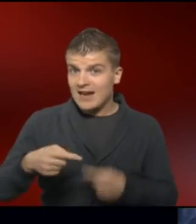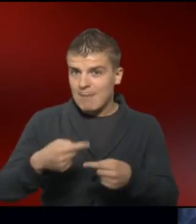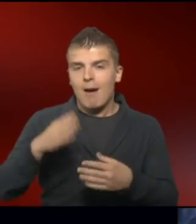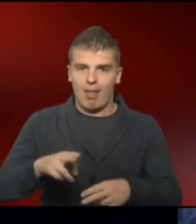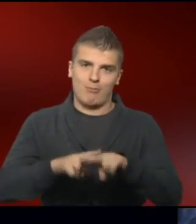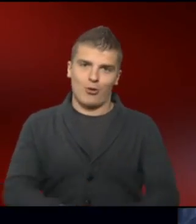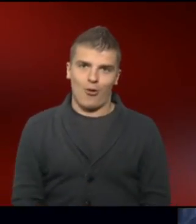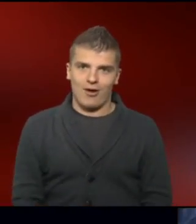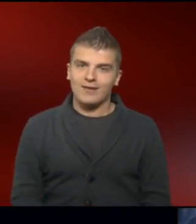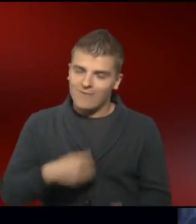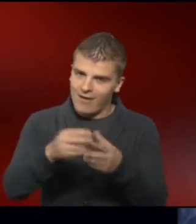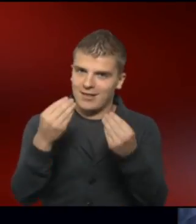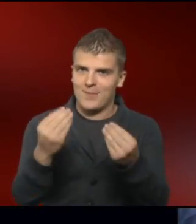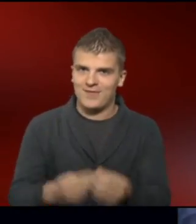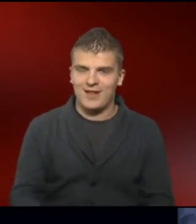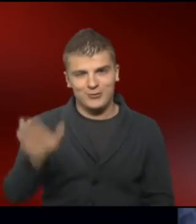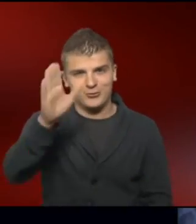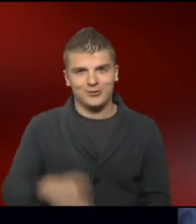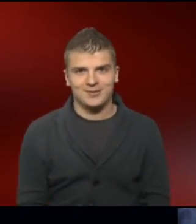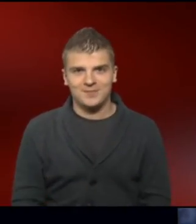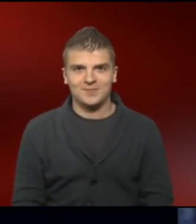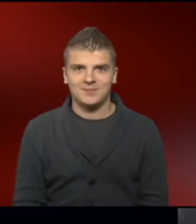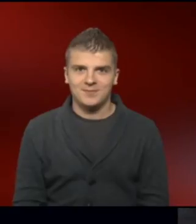bleiben Sie uns treu, empfehlen Sie uns weiter. Tschüss.